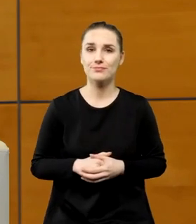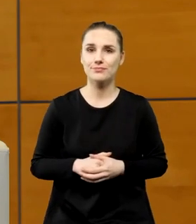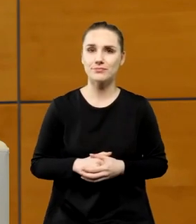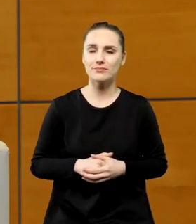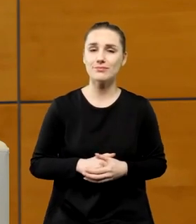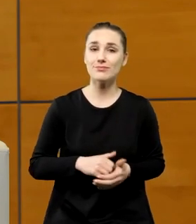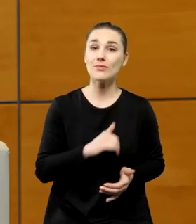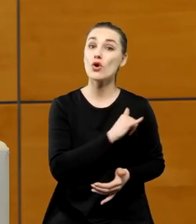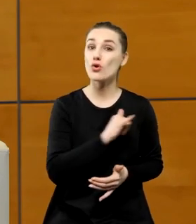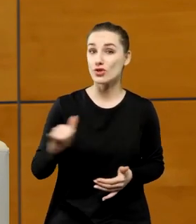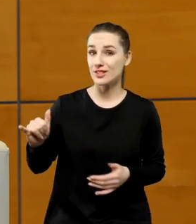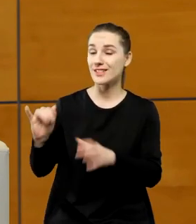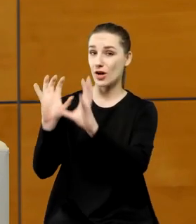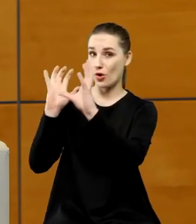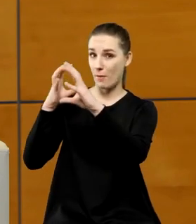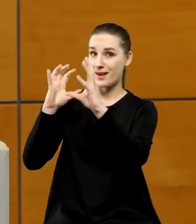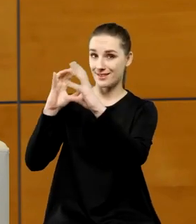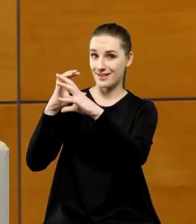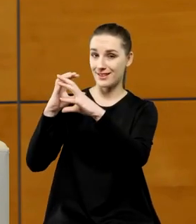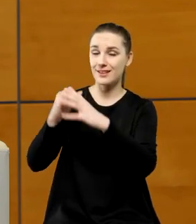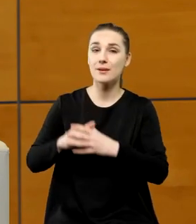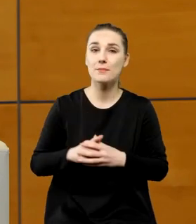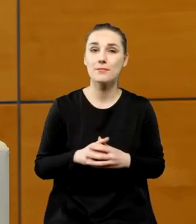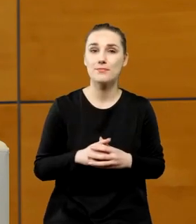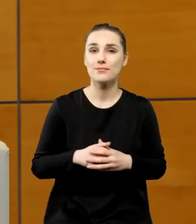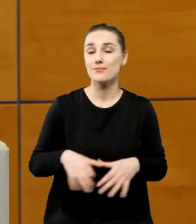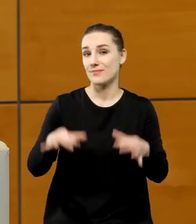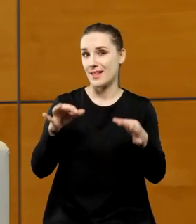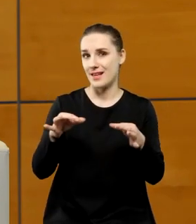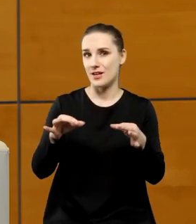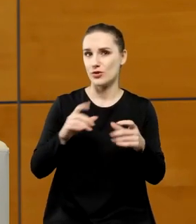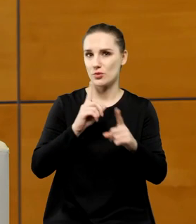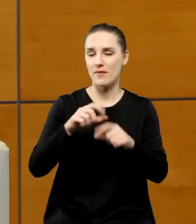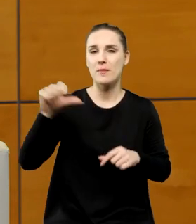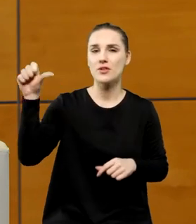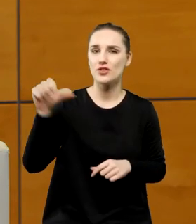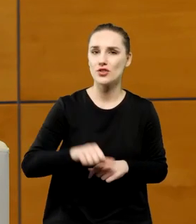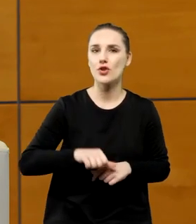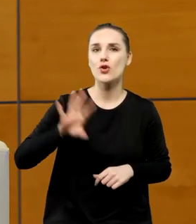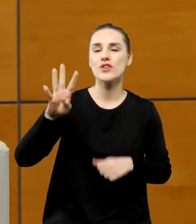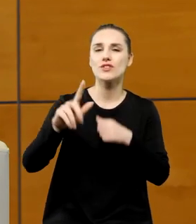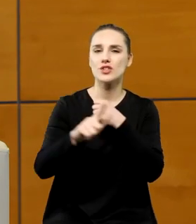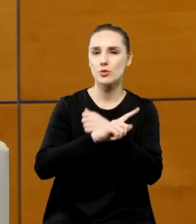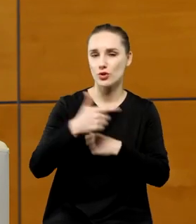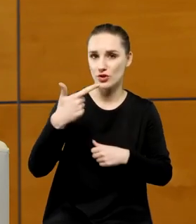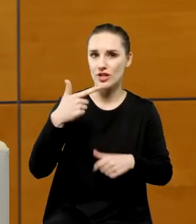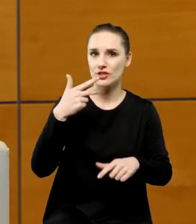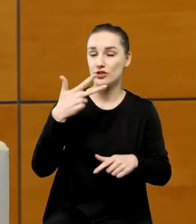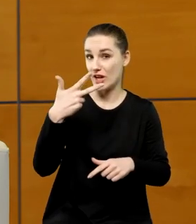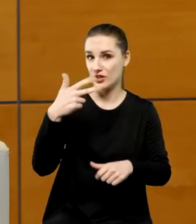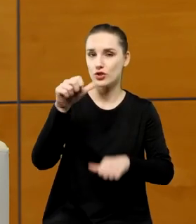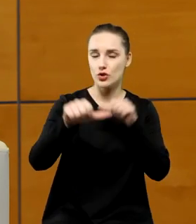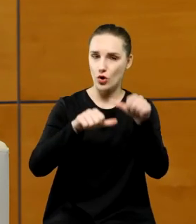rocznica Kopernikowska o której teraz mówimy 1973 rok to był bardzo